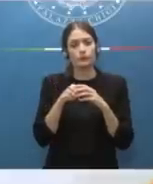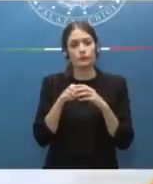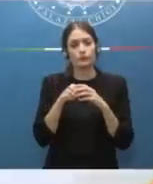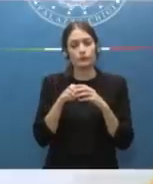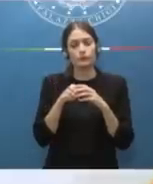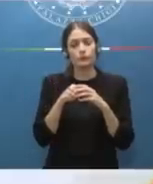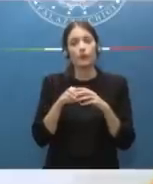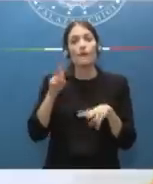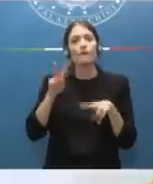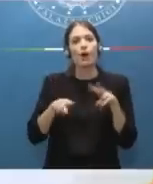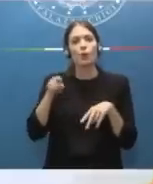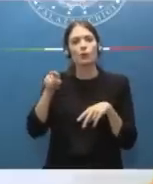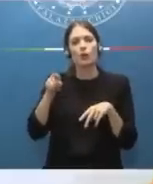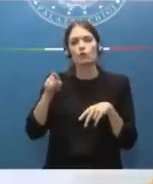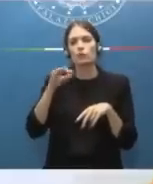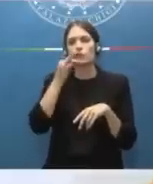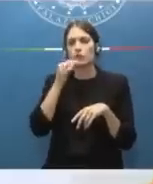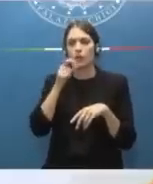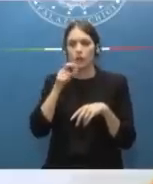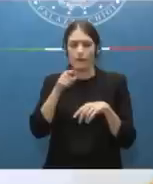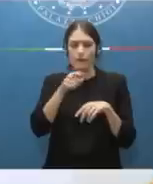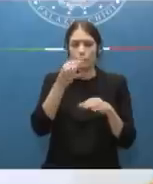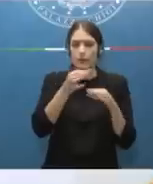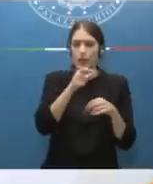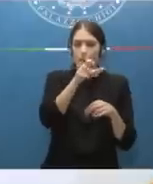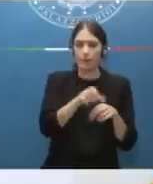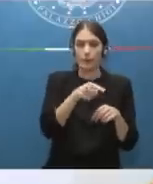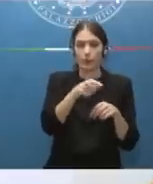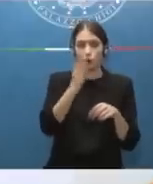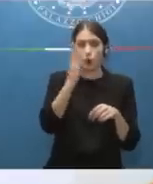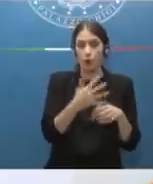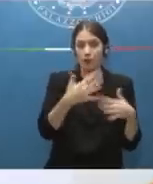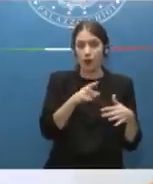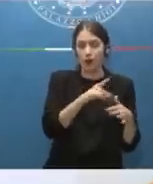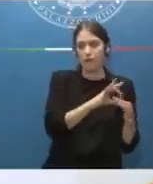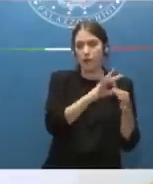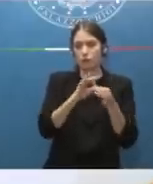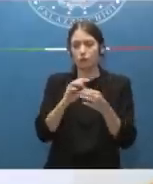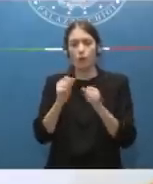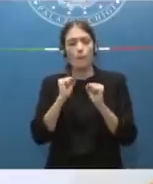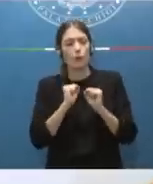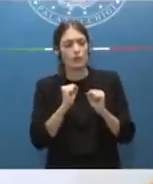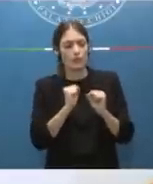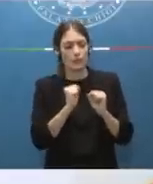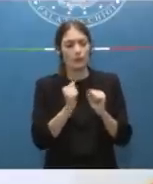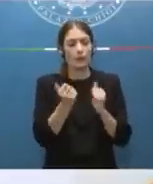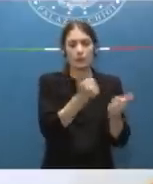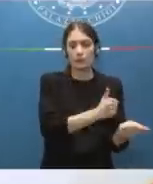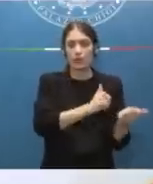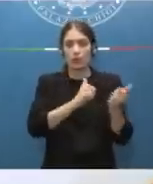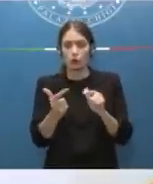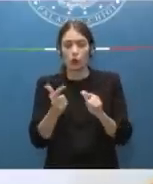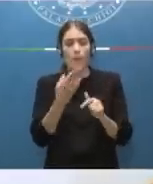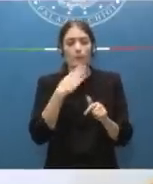del diretto interessato cioè del condannato sulla possibilità di applicazione o non applicazione di quegli